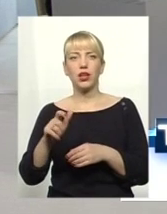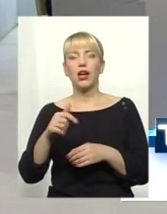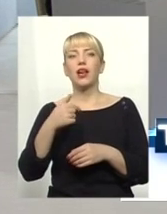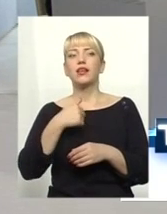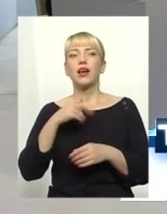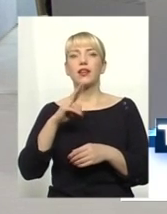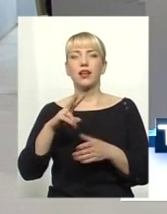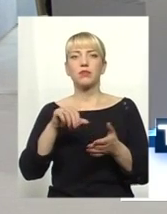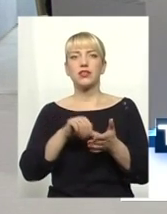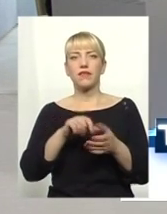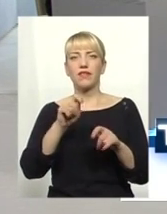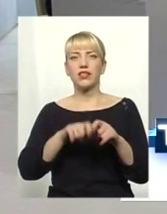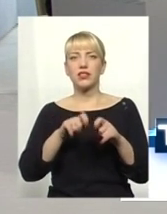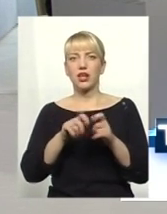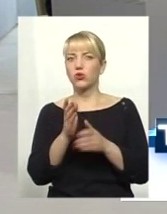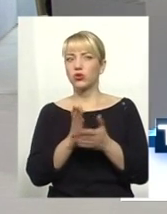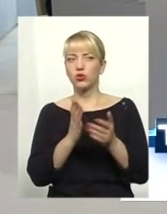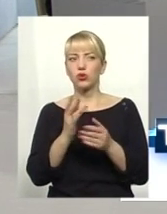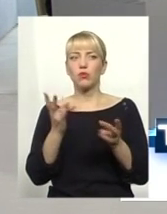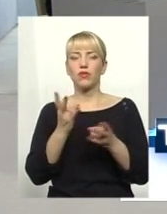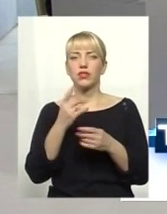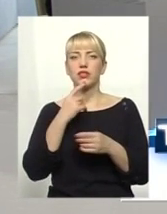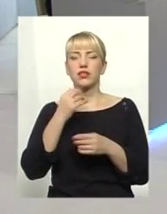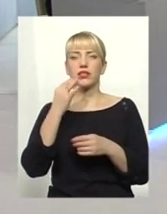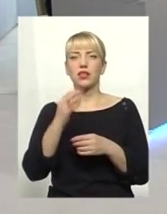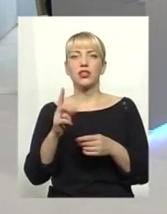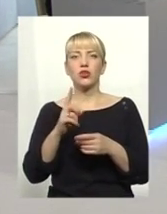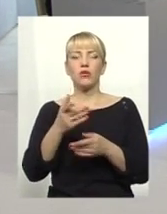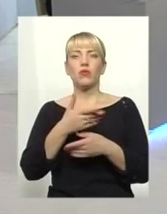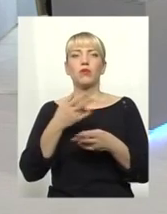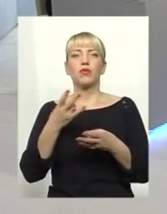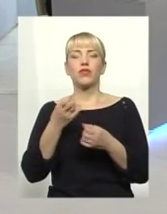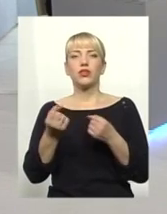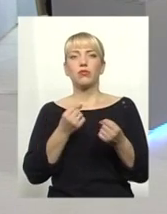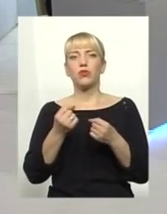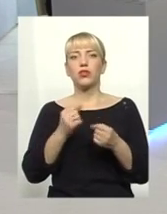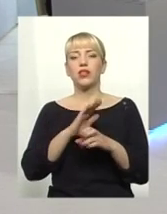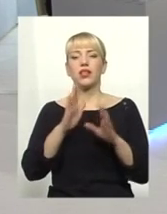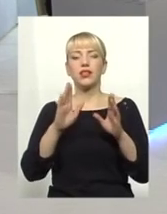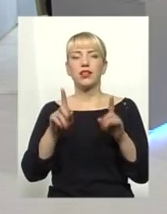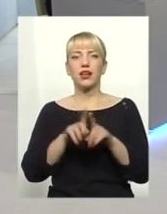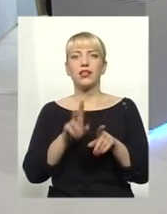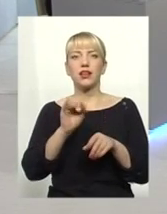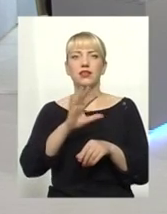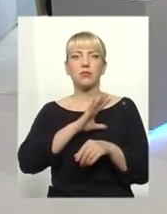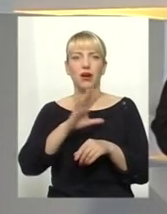представник фіскальної служби, повинен сказати, що ми боротися повинні не стільки з багатими, скільки з бідністю. Більшу бідність